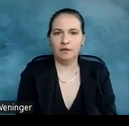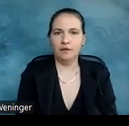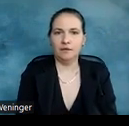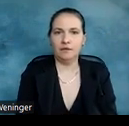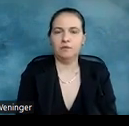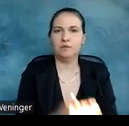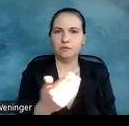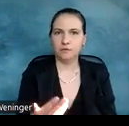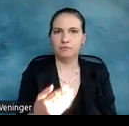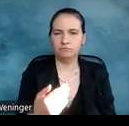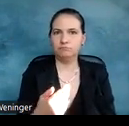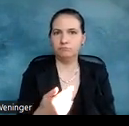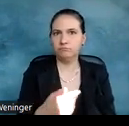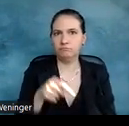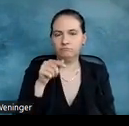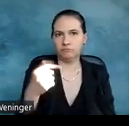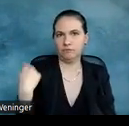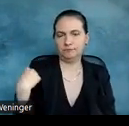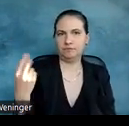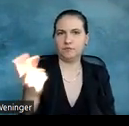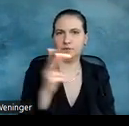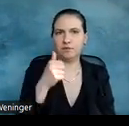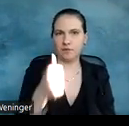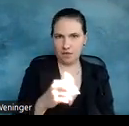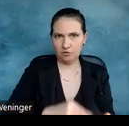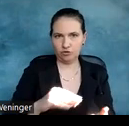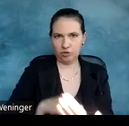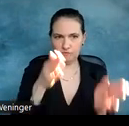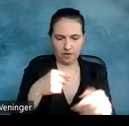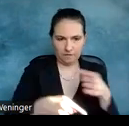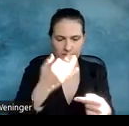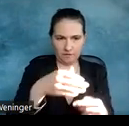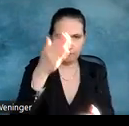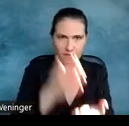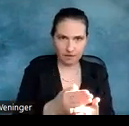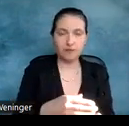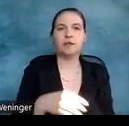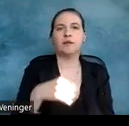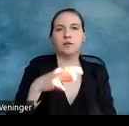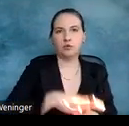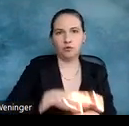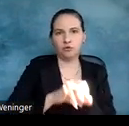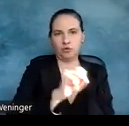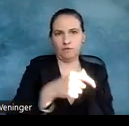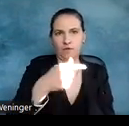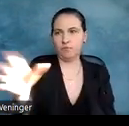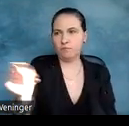Nach der Entwicklung der Schriftart im Jahr 2001 testete Shiva Troop diese Schriftart mit Studenten.